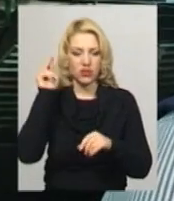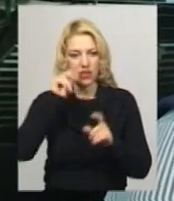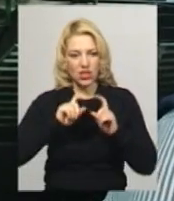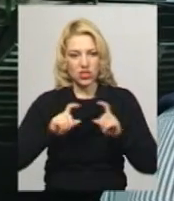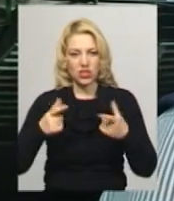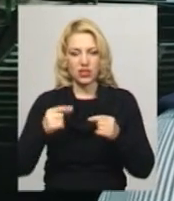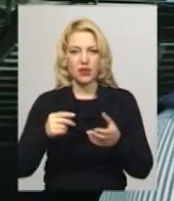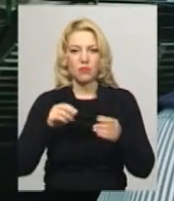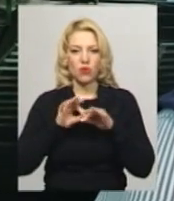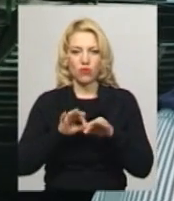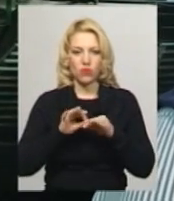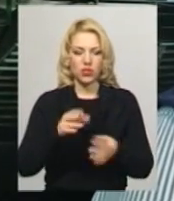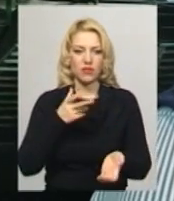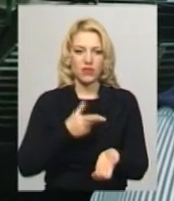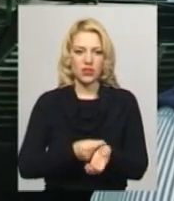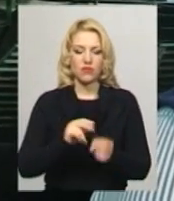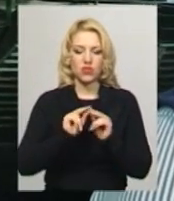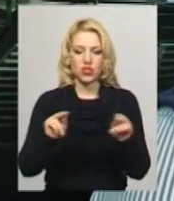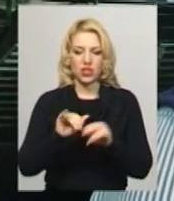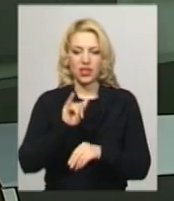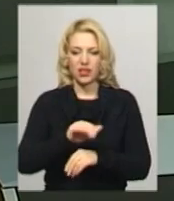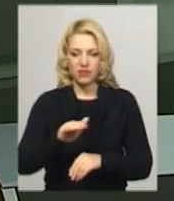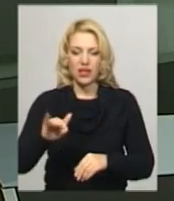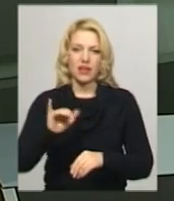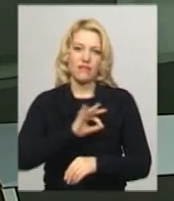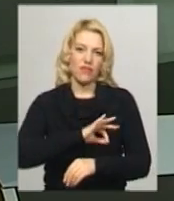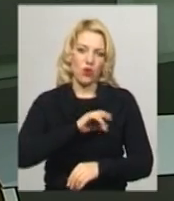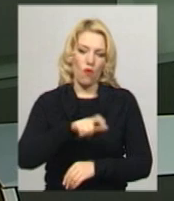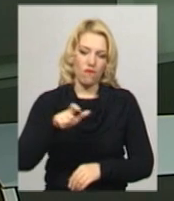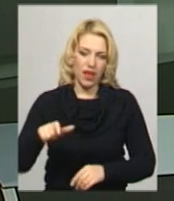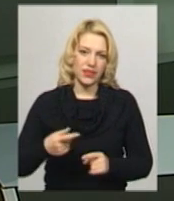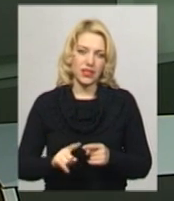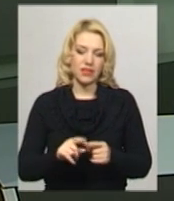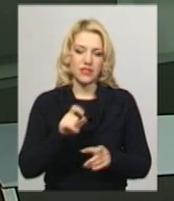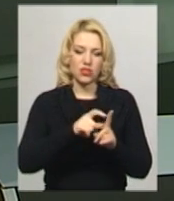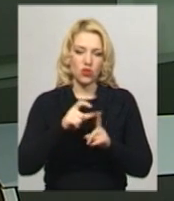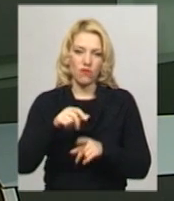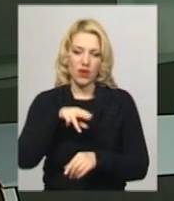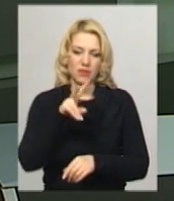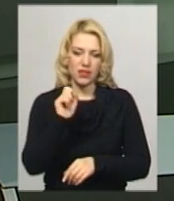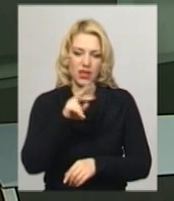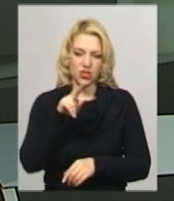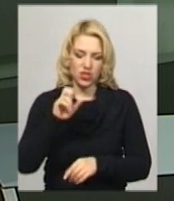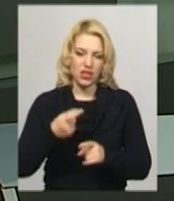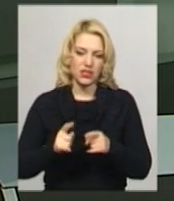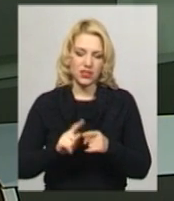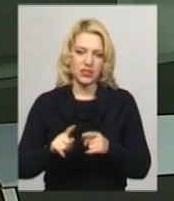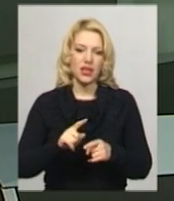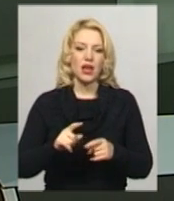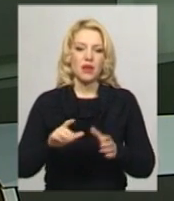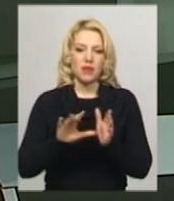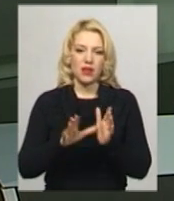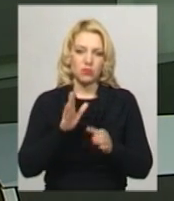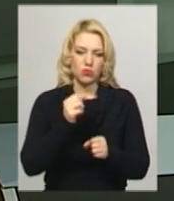проводили вакцинування саме вчителів і вихователів. За словами Бориса Ткача, ці мобільні бригади працюватимуть у рамках